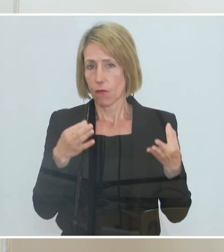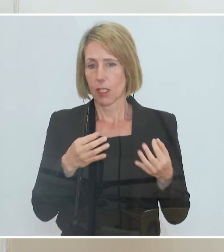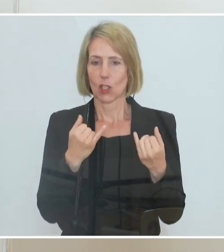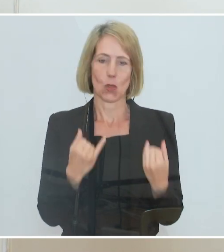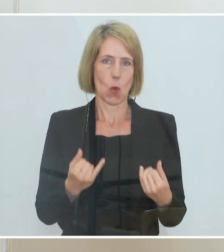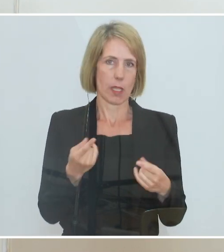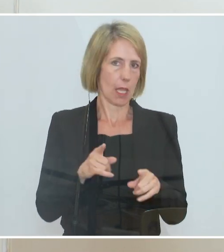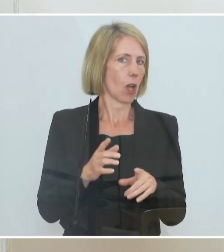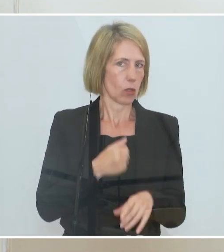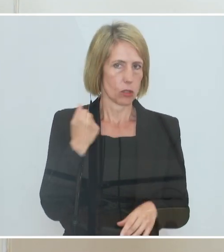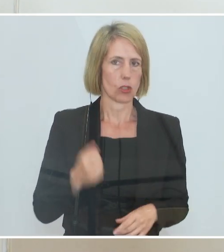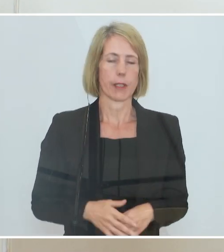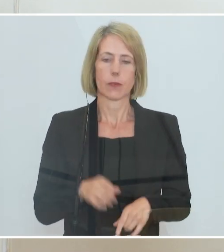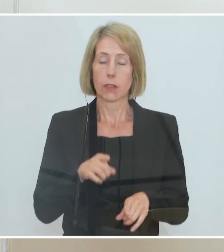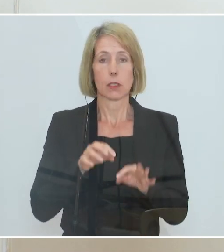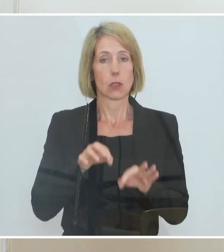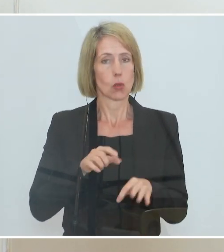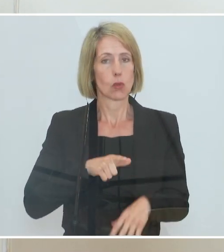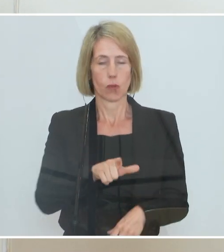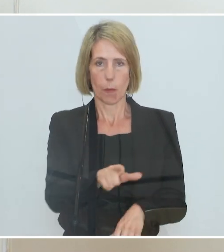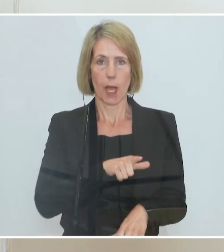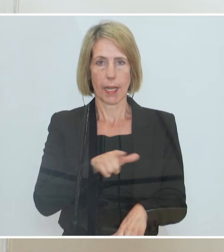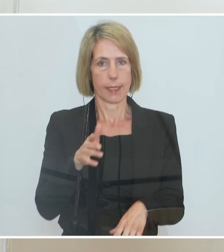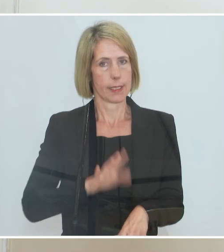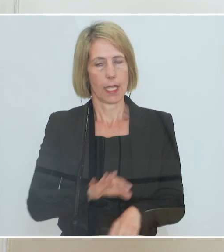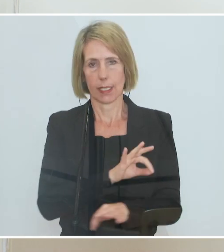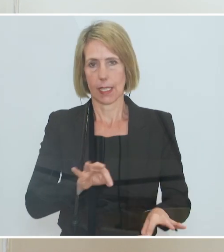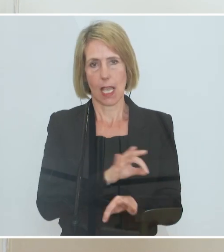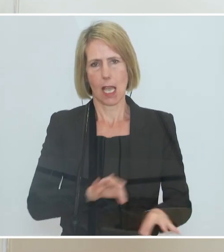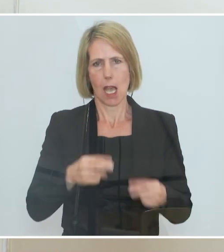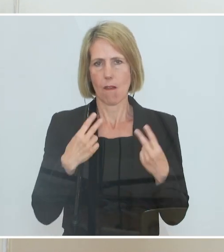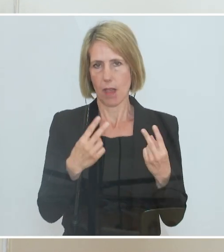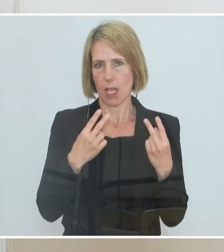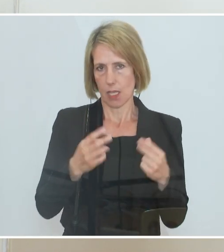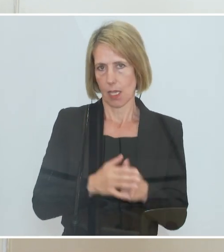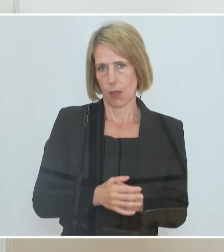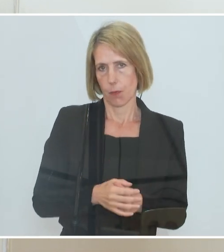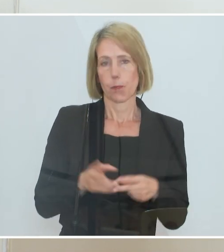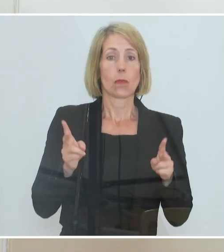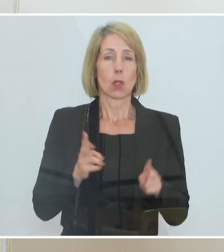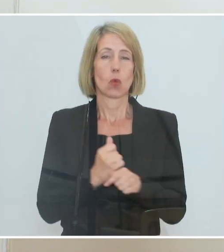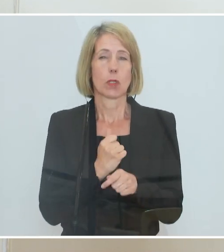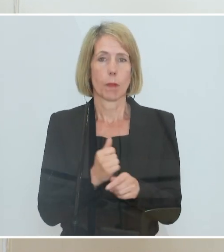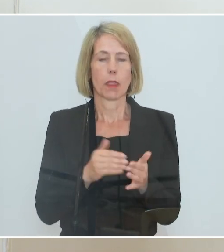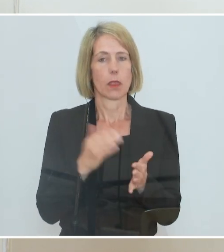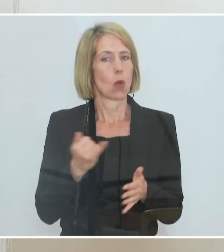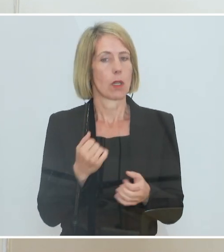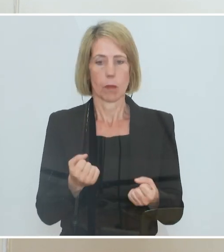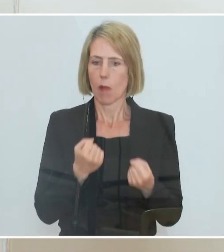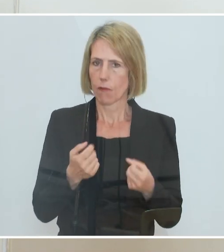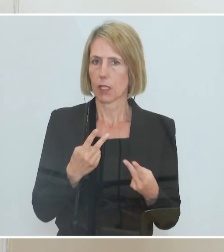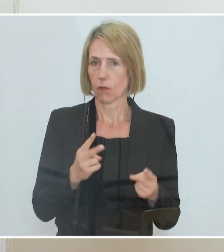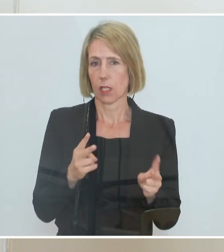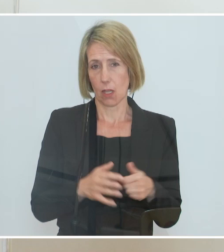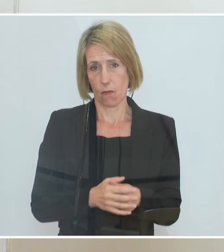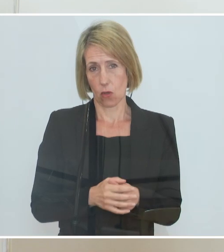der ist gut und der ist auch für beide Seiten sehr, sehr wichtig. Kurzarbeit ist nach wie vor noch sehr wichtig. Warum? Wir